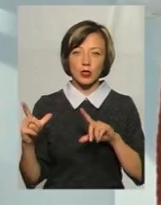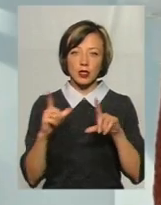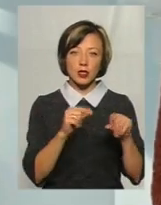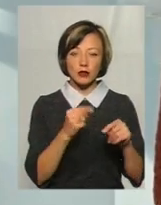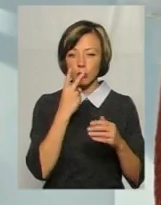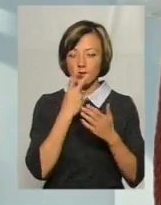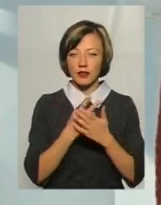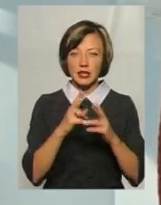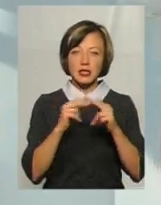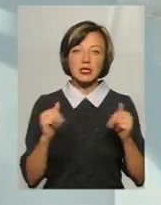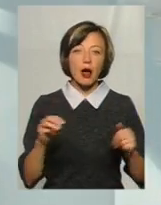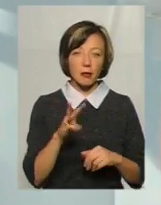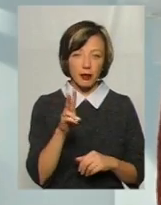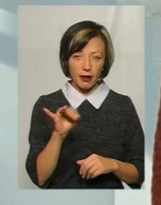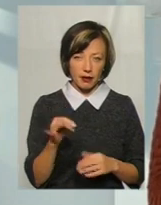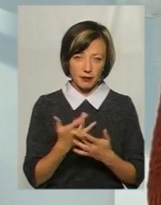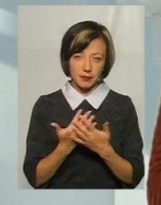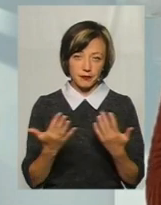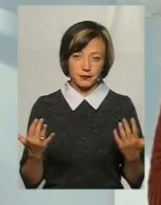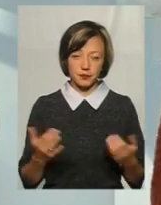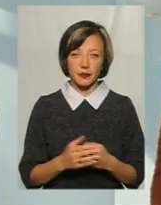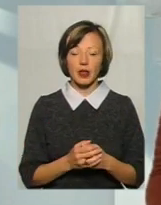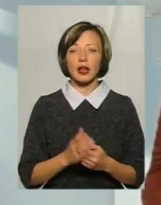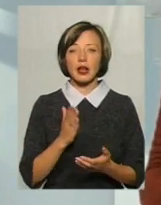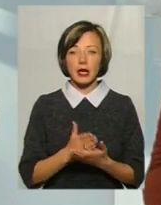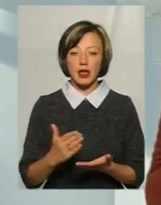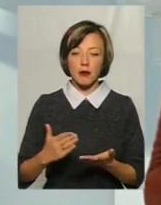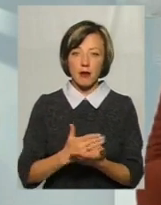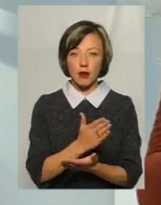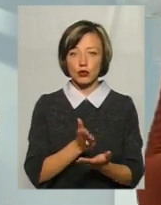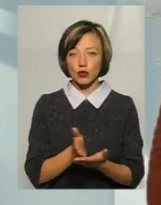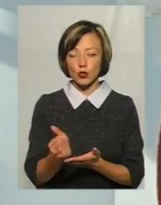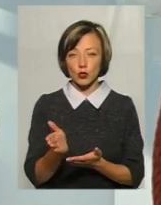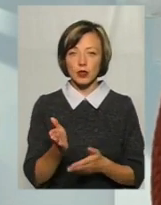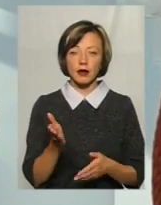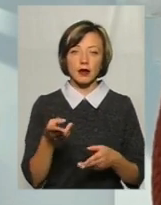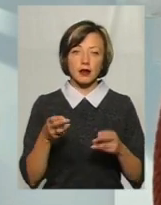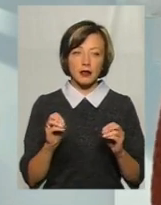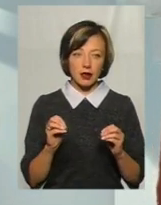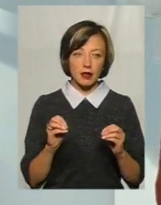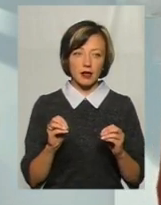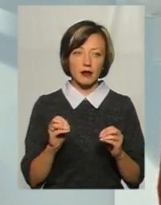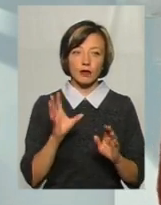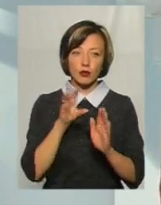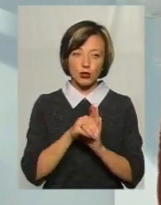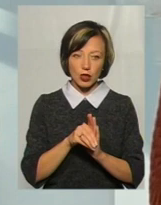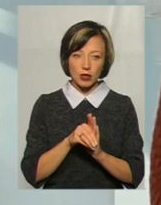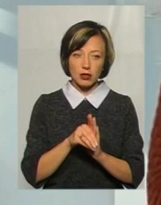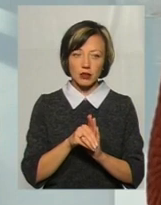для того, щоб подивитися на замки. Є маршрути, які включають